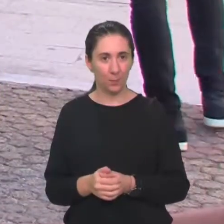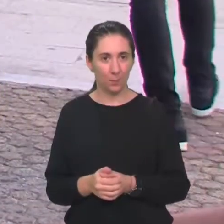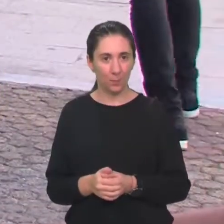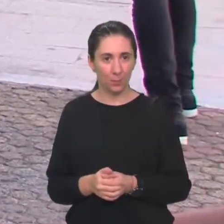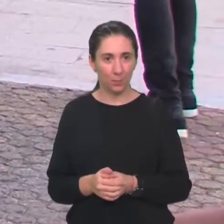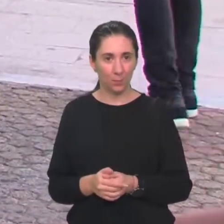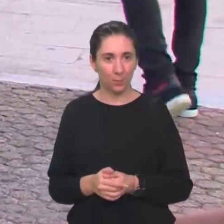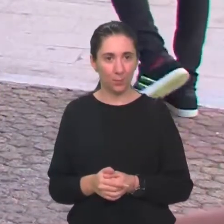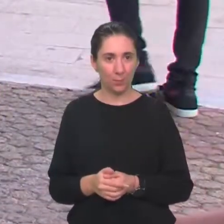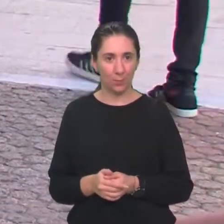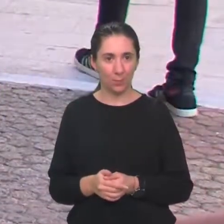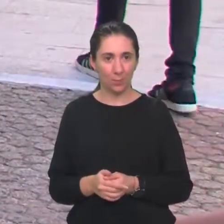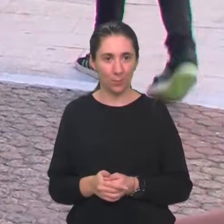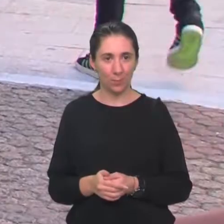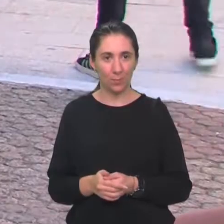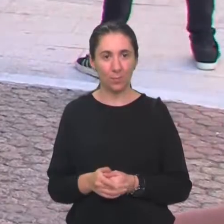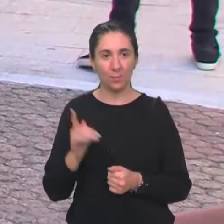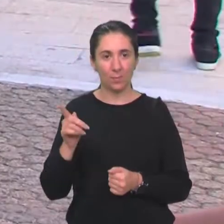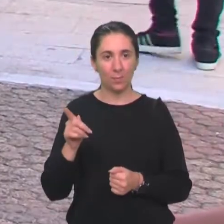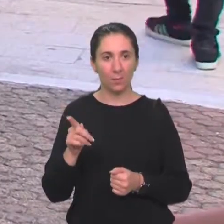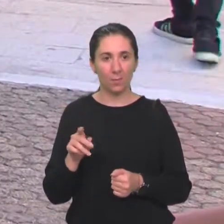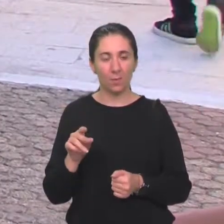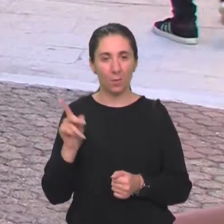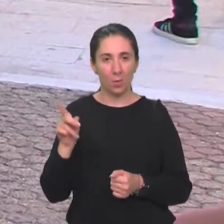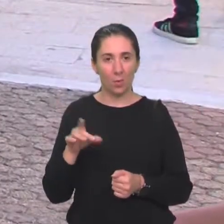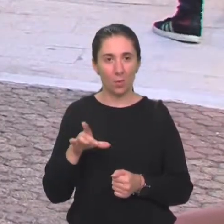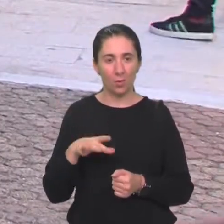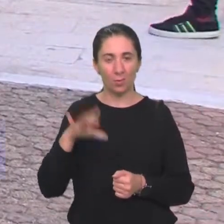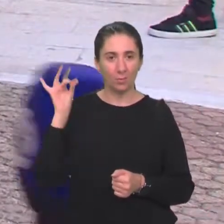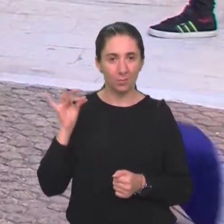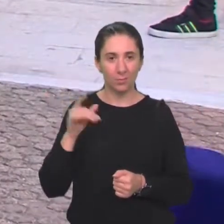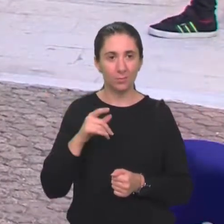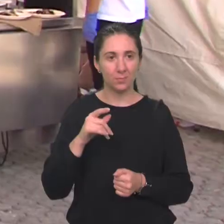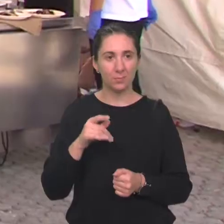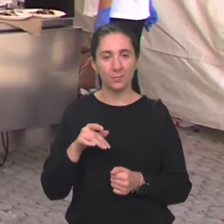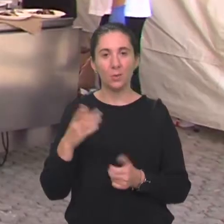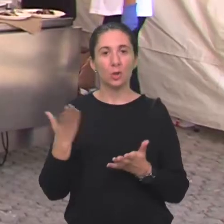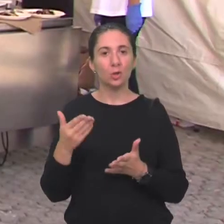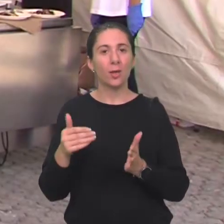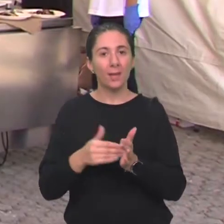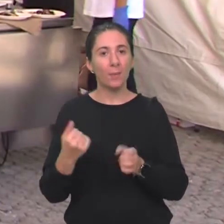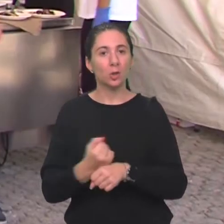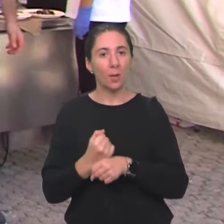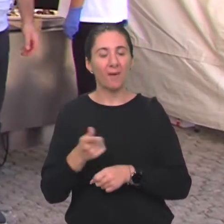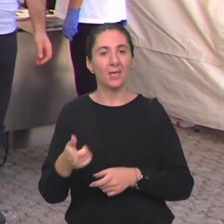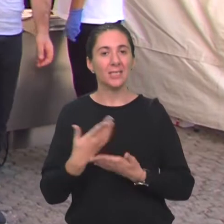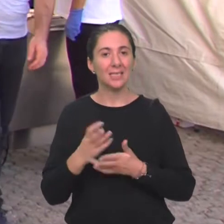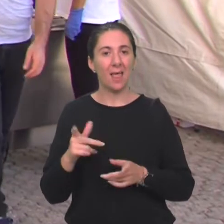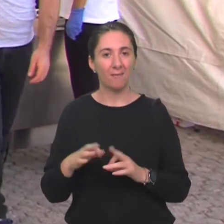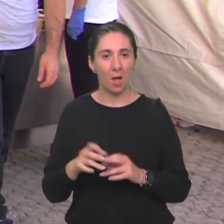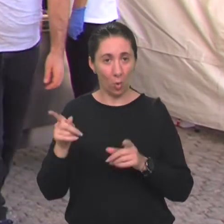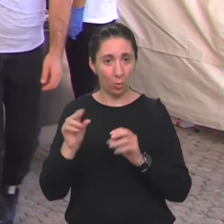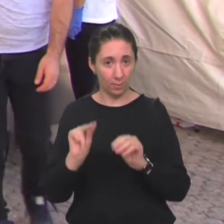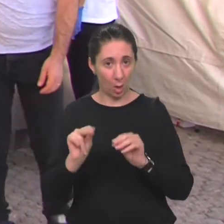To je od vedrena, kako se rekao, on mi je sjefa, a ne ja. On ti je zapravo rekao da trebaš napraviti zlijevku. On te je